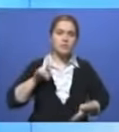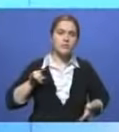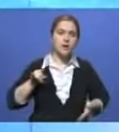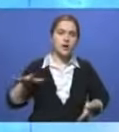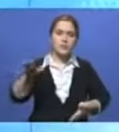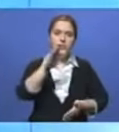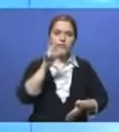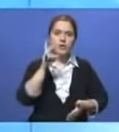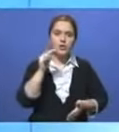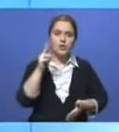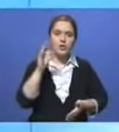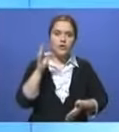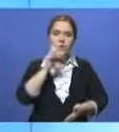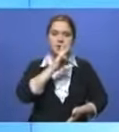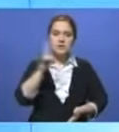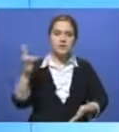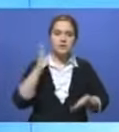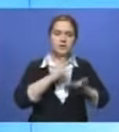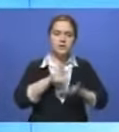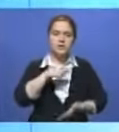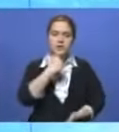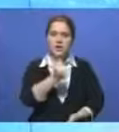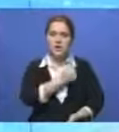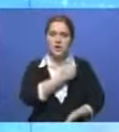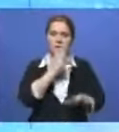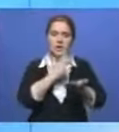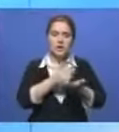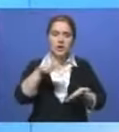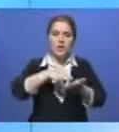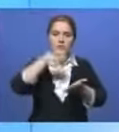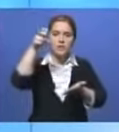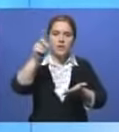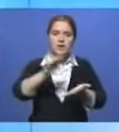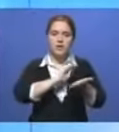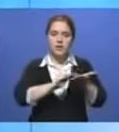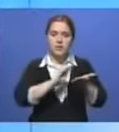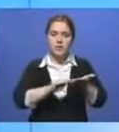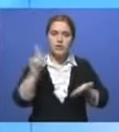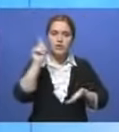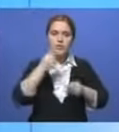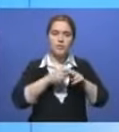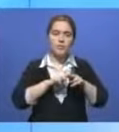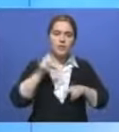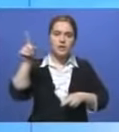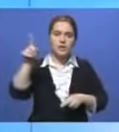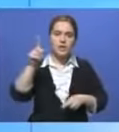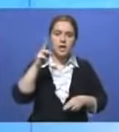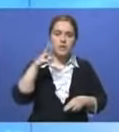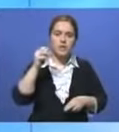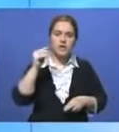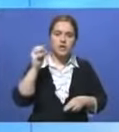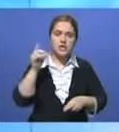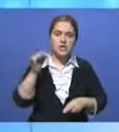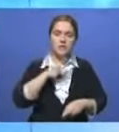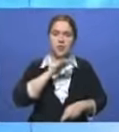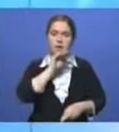московском аэропорту Внуково, Нурсултан Назарбаев воспринял с глубоким прискорбием. В телеграмме соболезнования отмечается, что Кристоф де Моржери